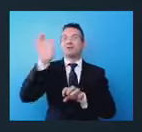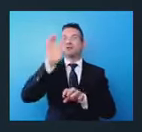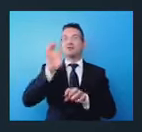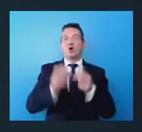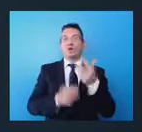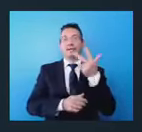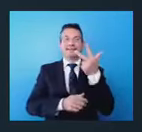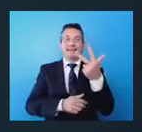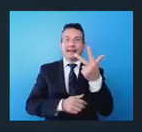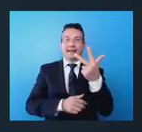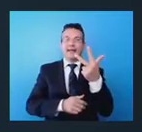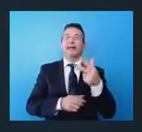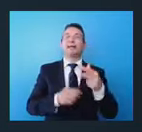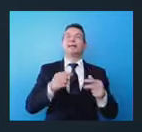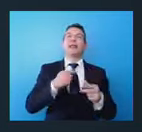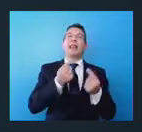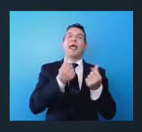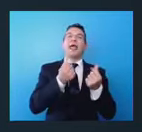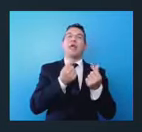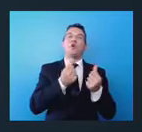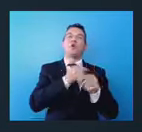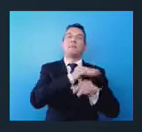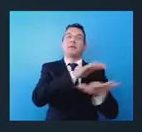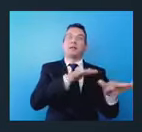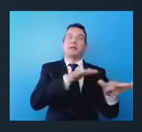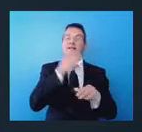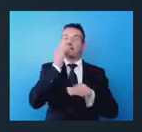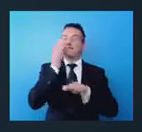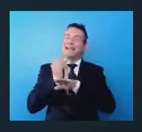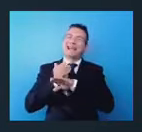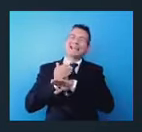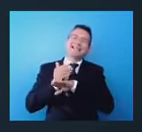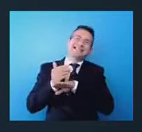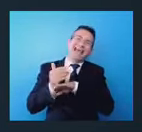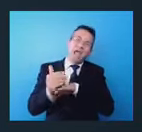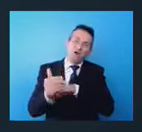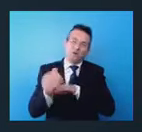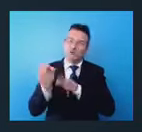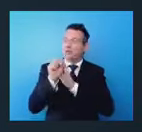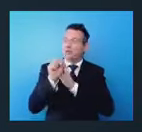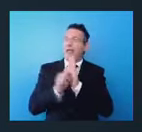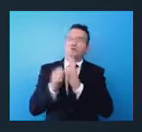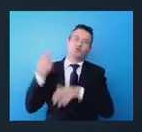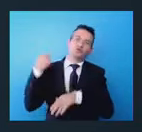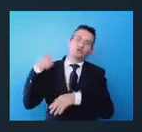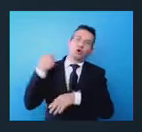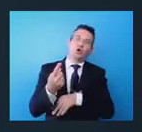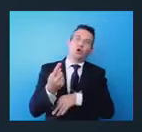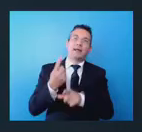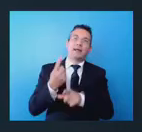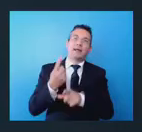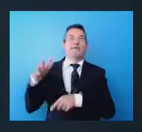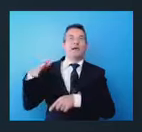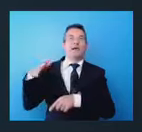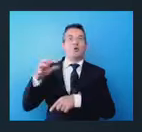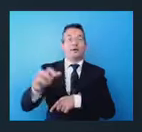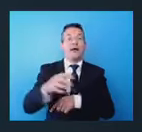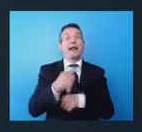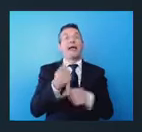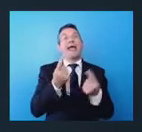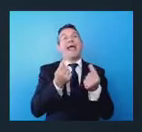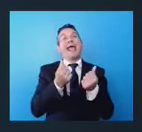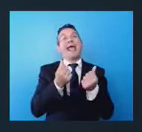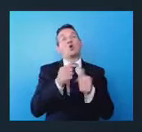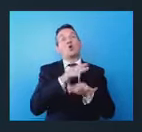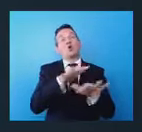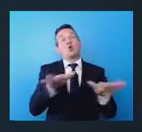sul ritardo storico che va recuperato, noi pensiamo che l'economia del mare debba essere una scelta strategica